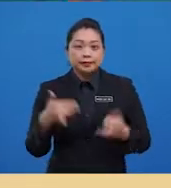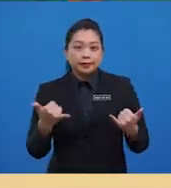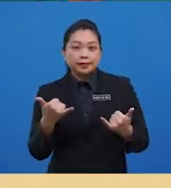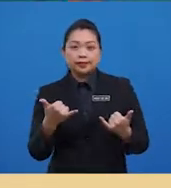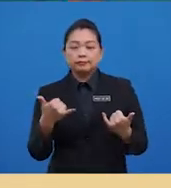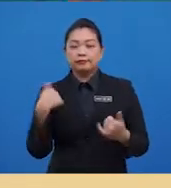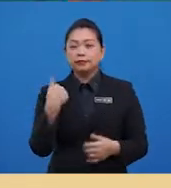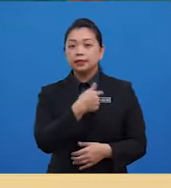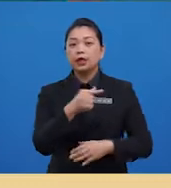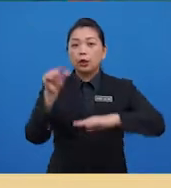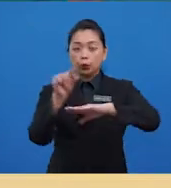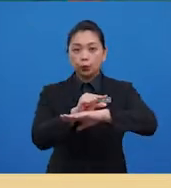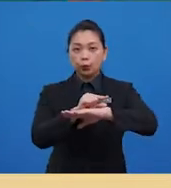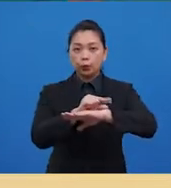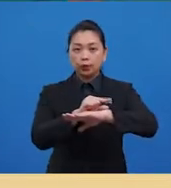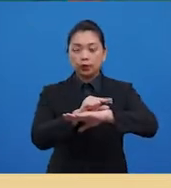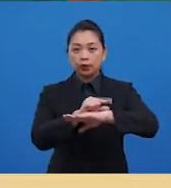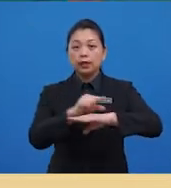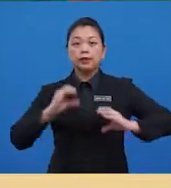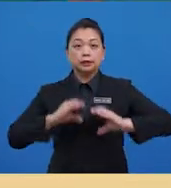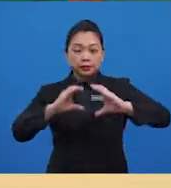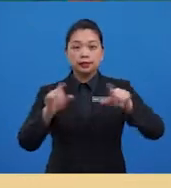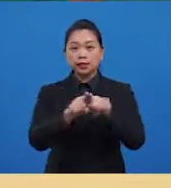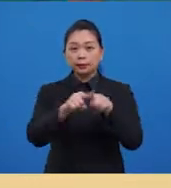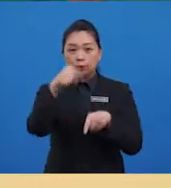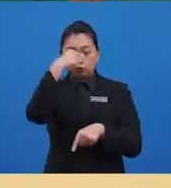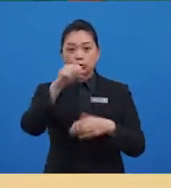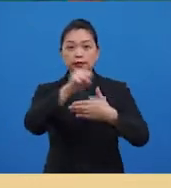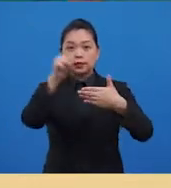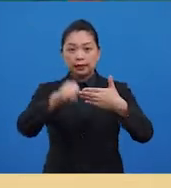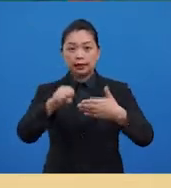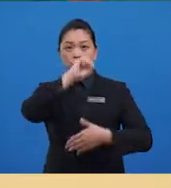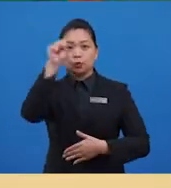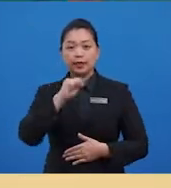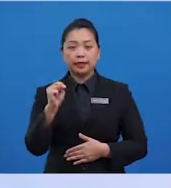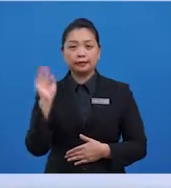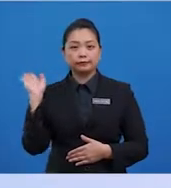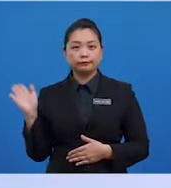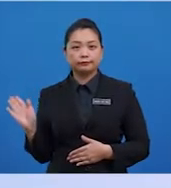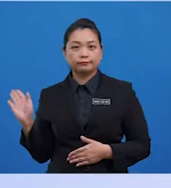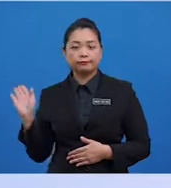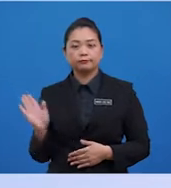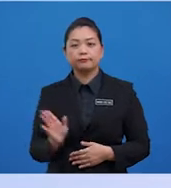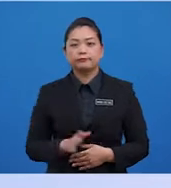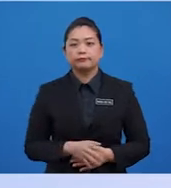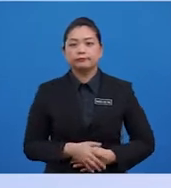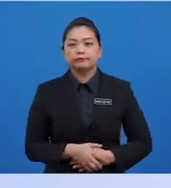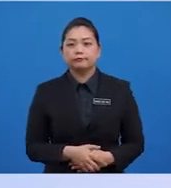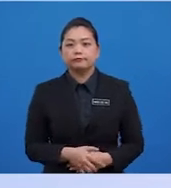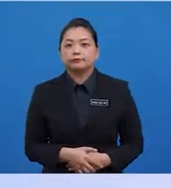kita gunakan prosedur yang sama untuk selesaikan soalan dalam paparan ini.